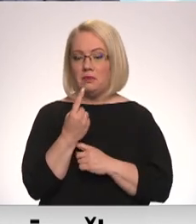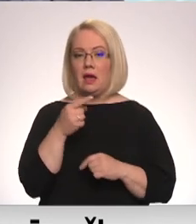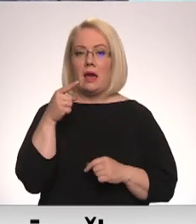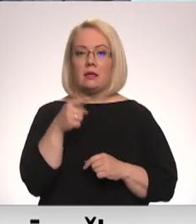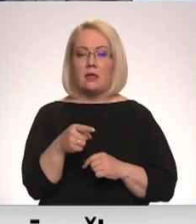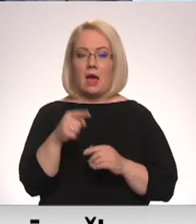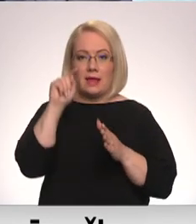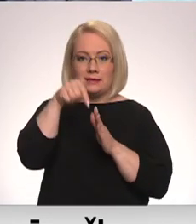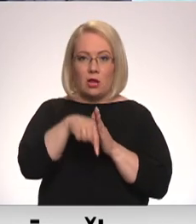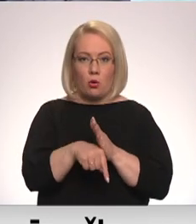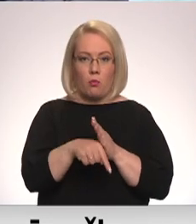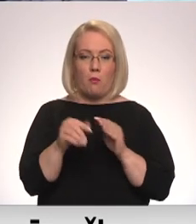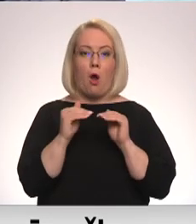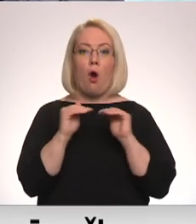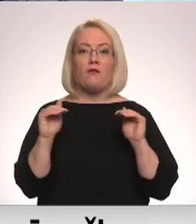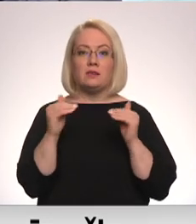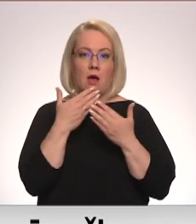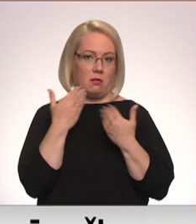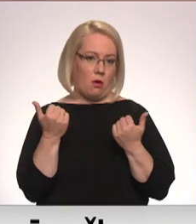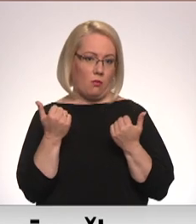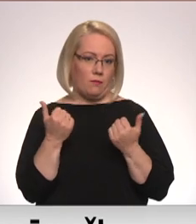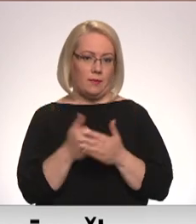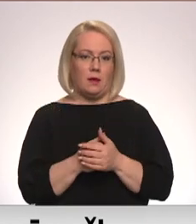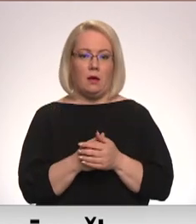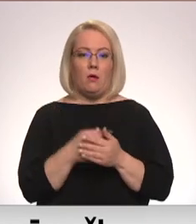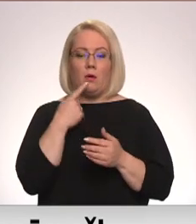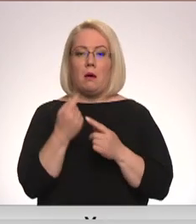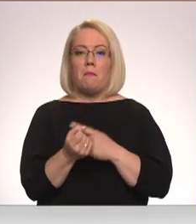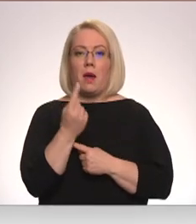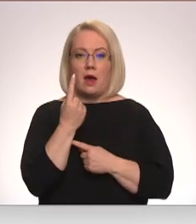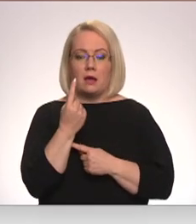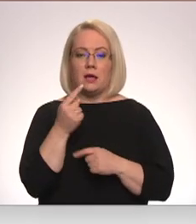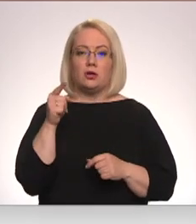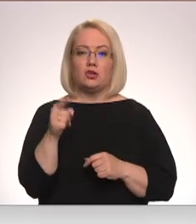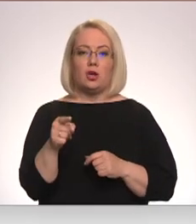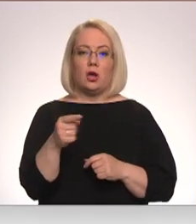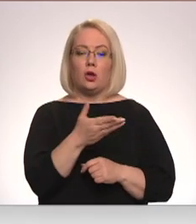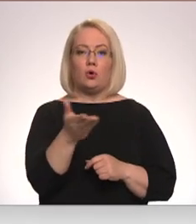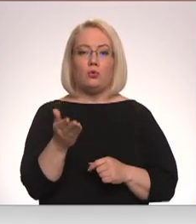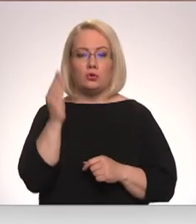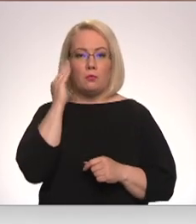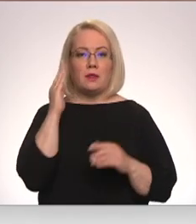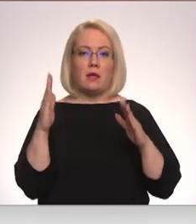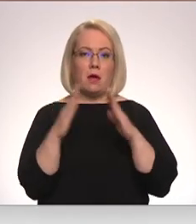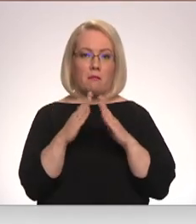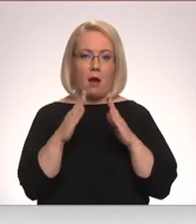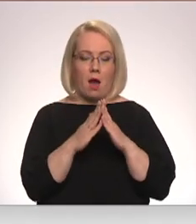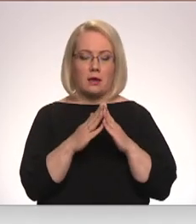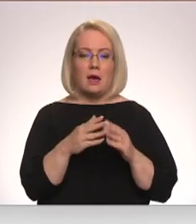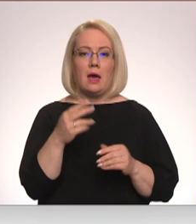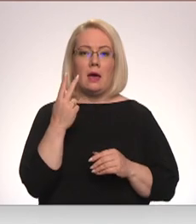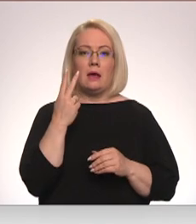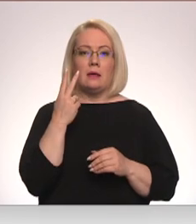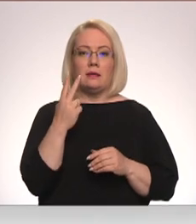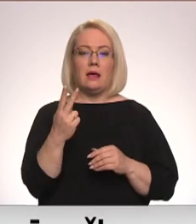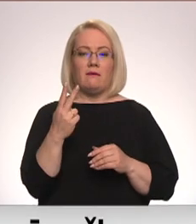šāda dziļurbuma nemaz oficiāli nav. Atklājās arī šī jūsu minētā māja, proti divas taubinieki